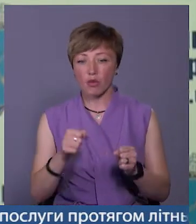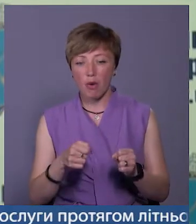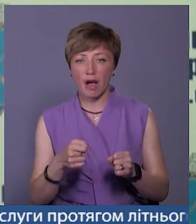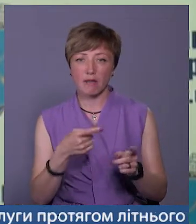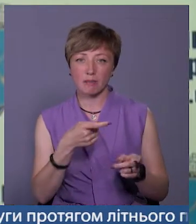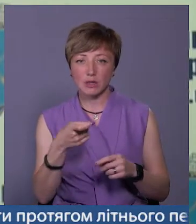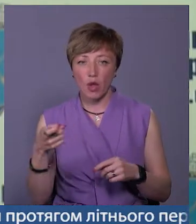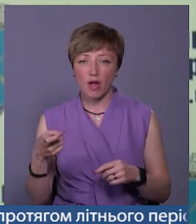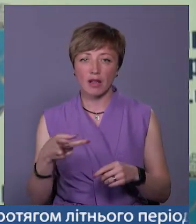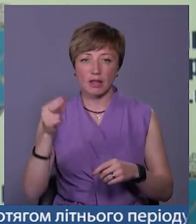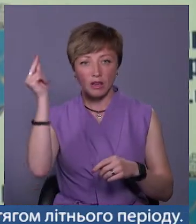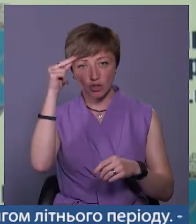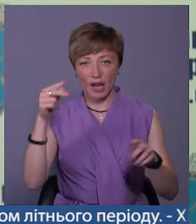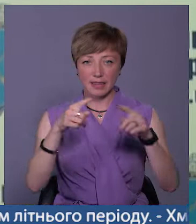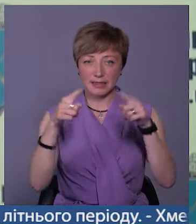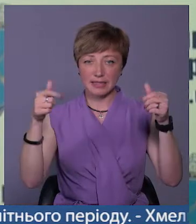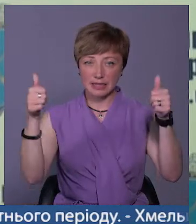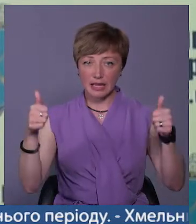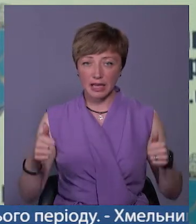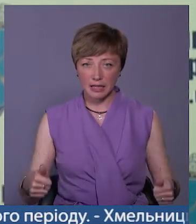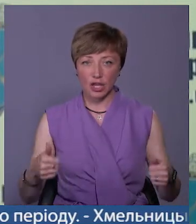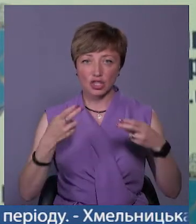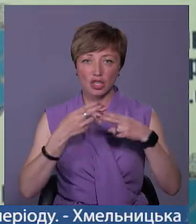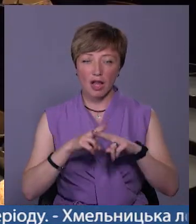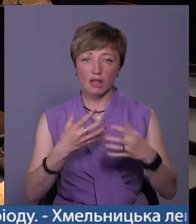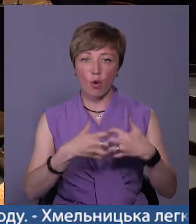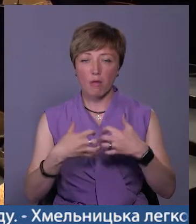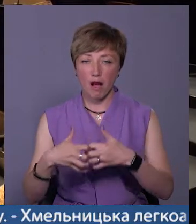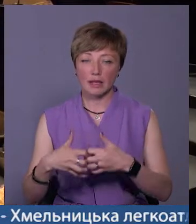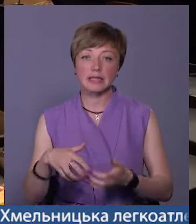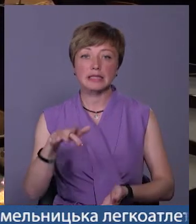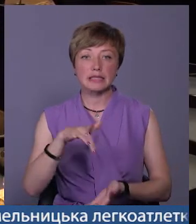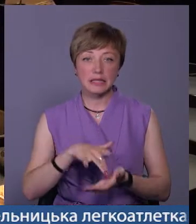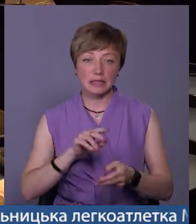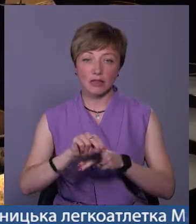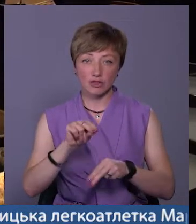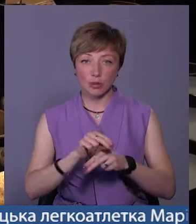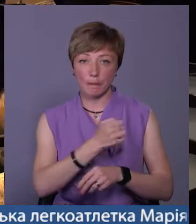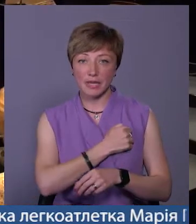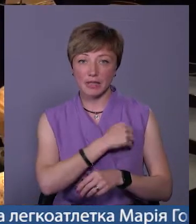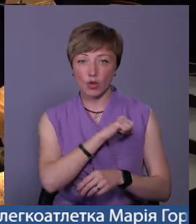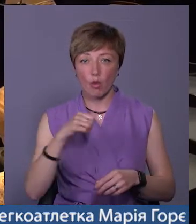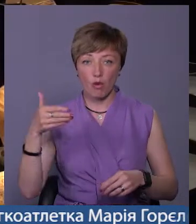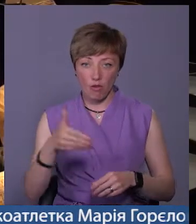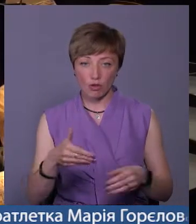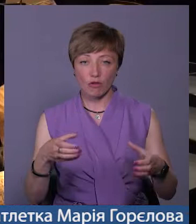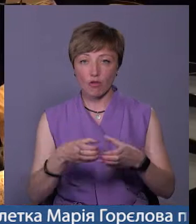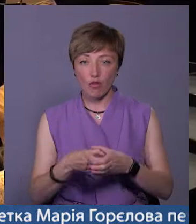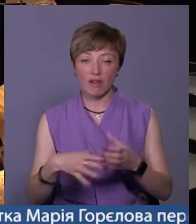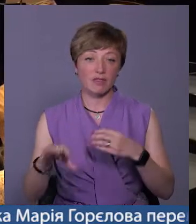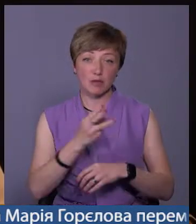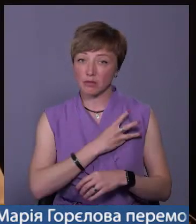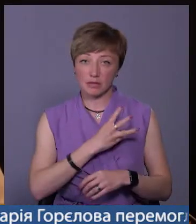пістолетів, навчальні стенди, інженерне обладнання. Центр навчатиме також і бійців добровольчих формувань, і усіх